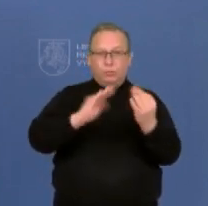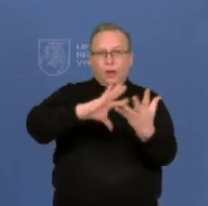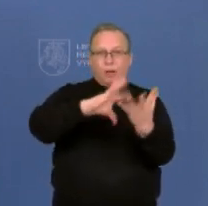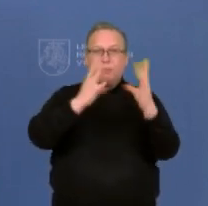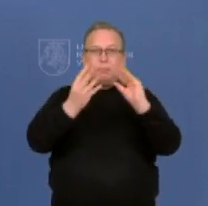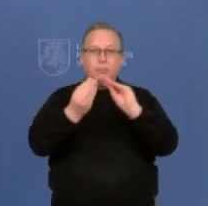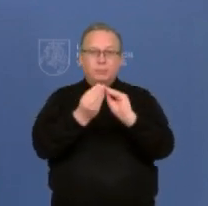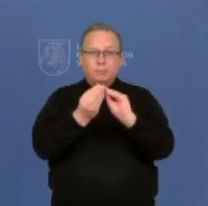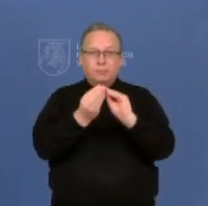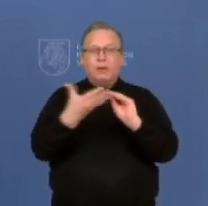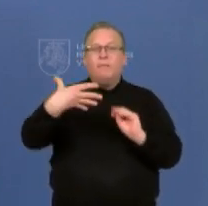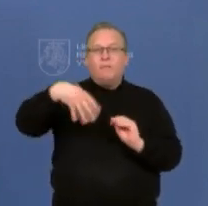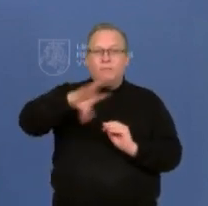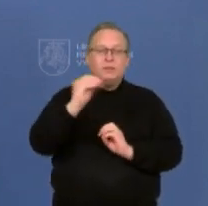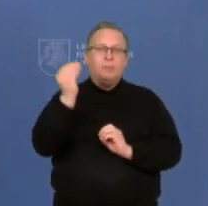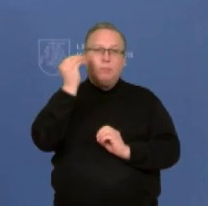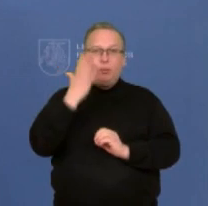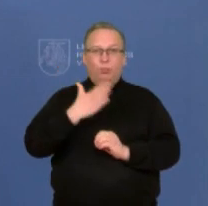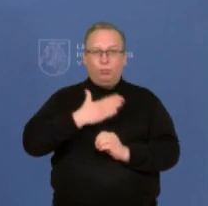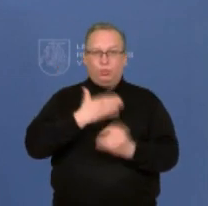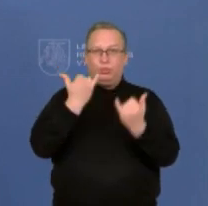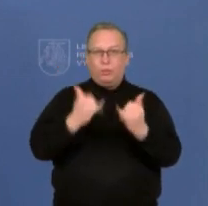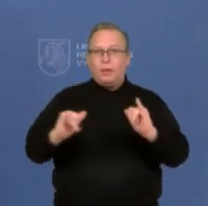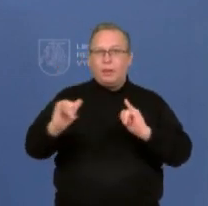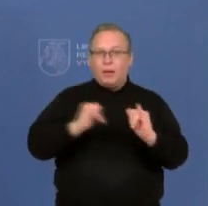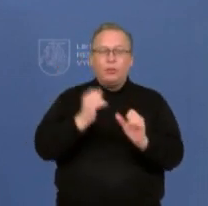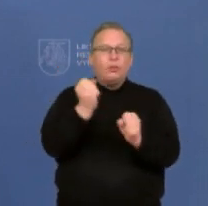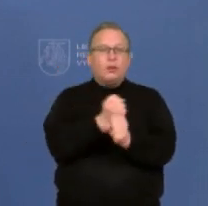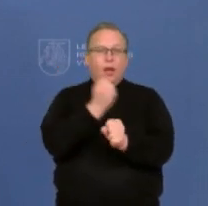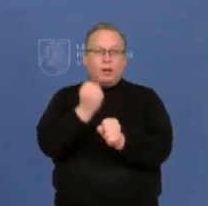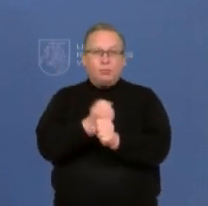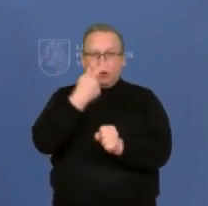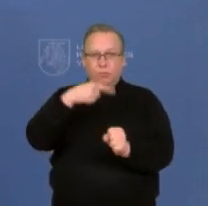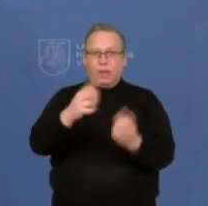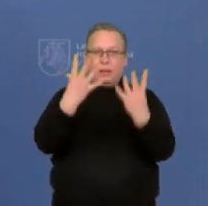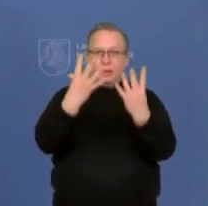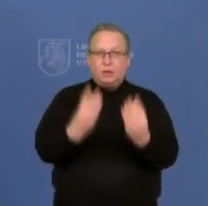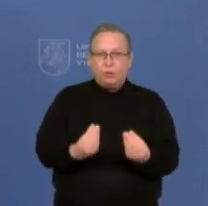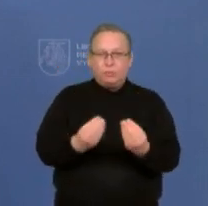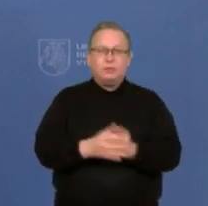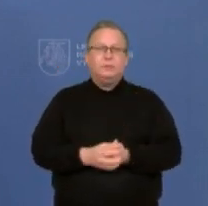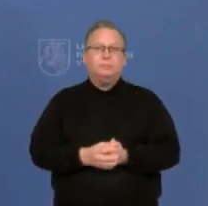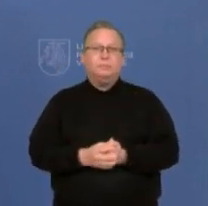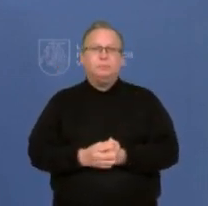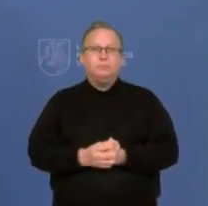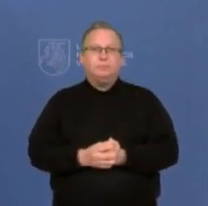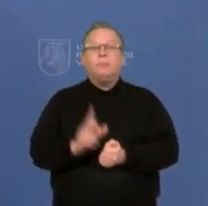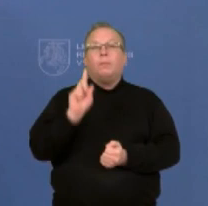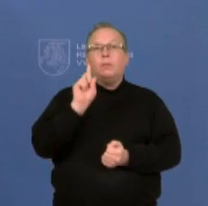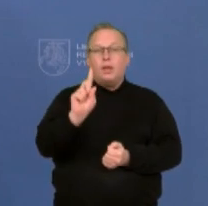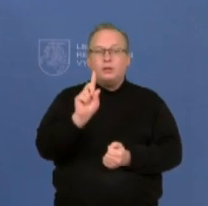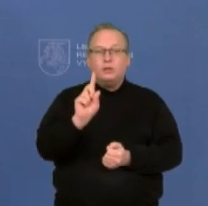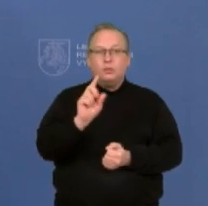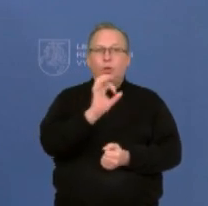visa esmė mūsų veikimo artimiausiomis dienomis, sakau, artimiausiomis dienomis, nes